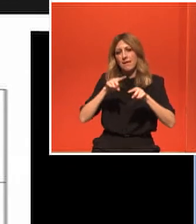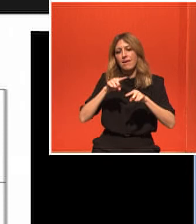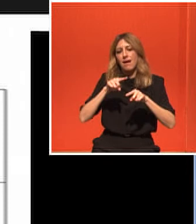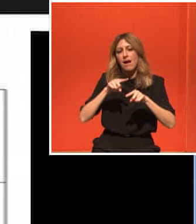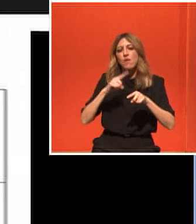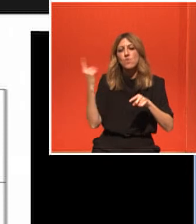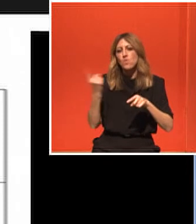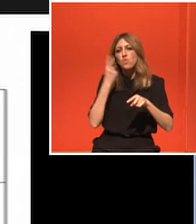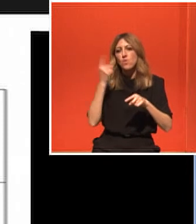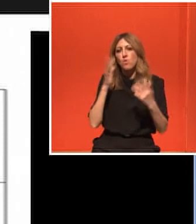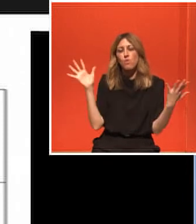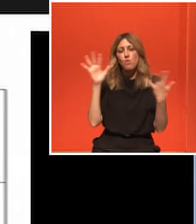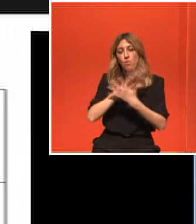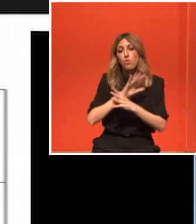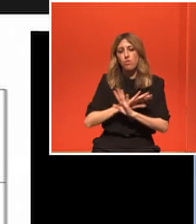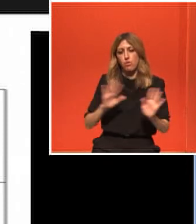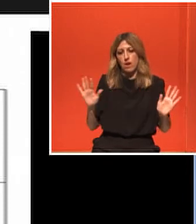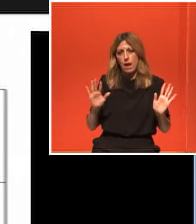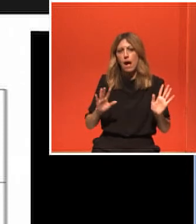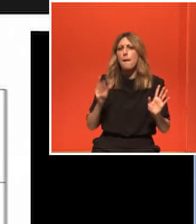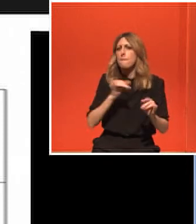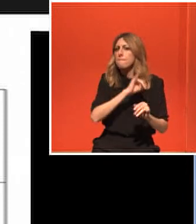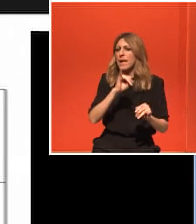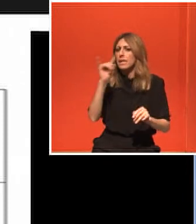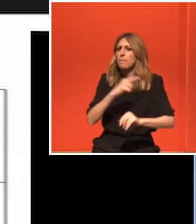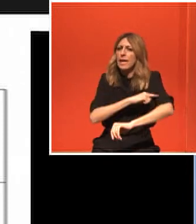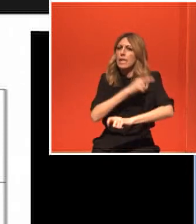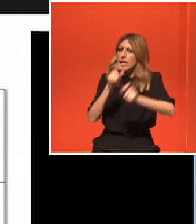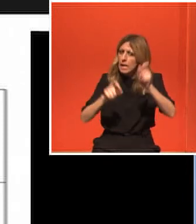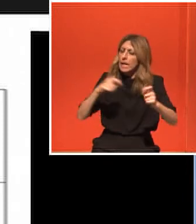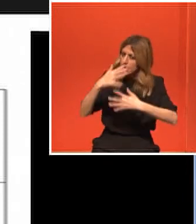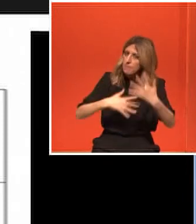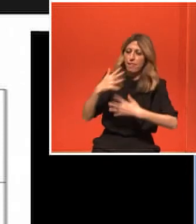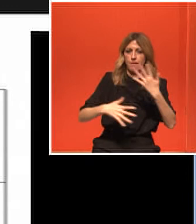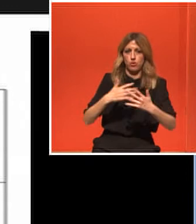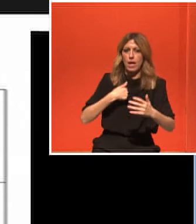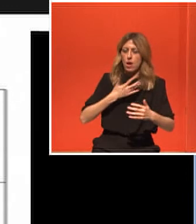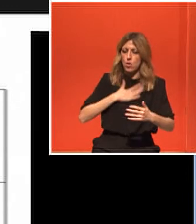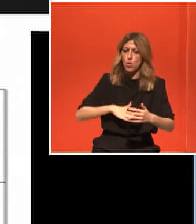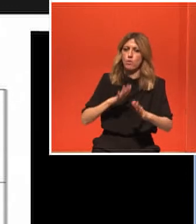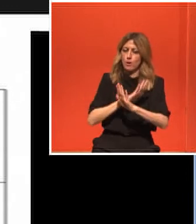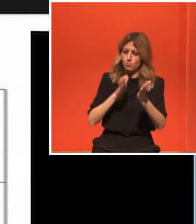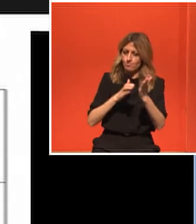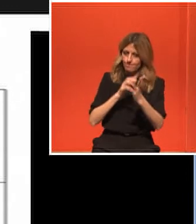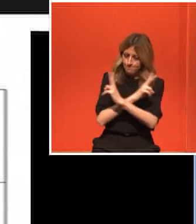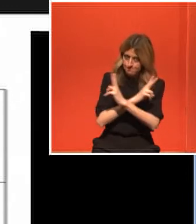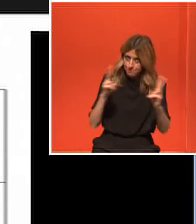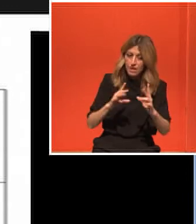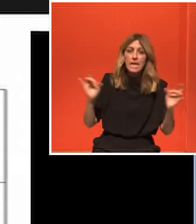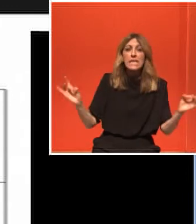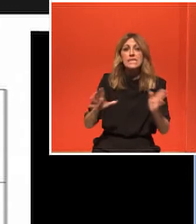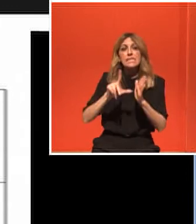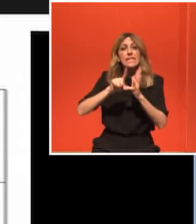Η θεραπευτική άσκηση στους ασθενείς, για αυτούς μιλάμε, είτε είναι διαβητικός, είτε είναι υπερπασικός,